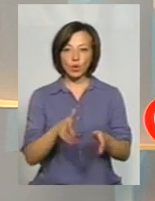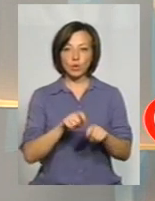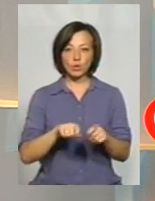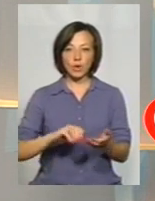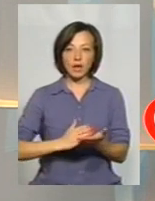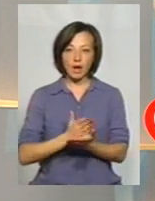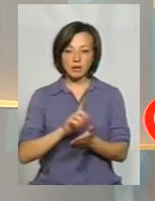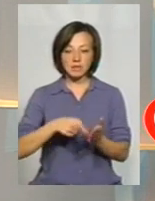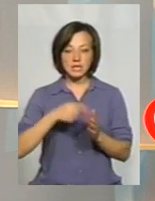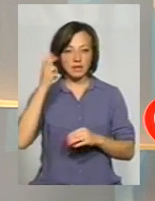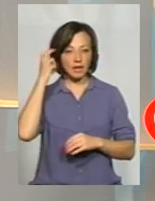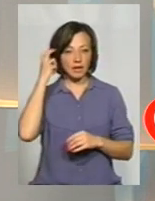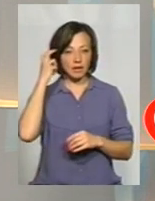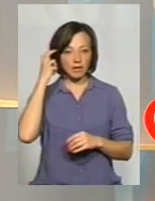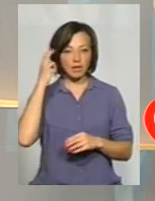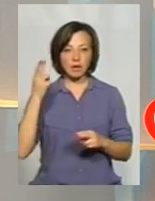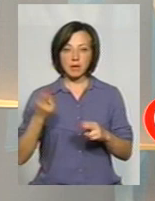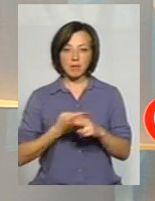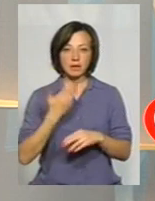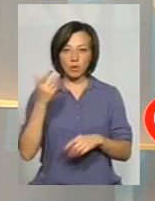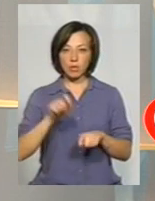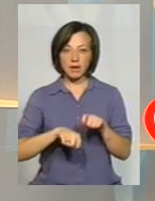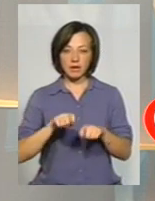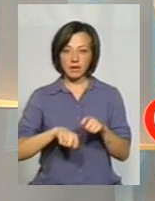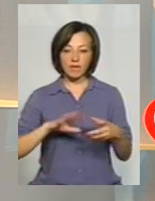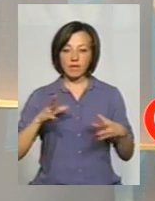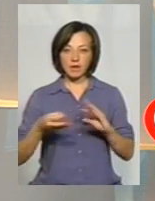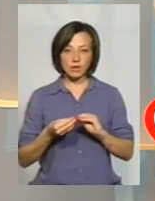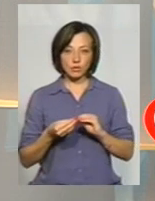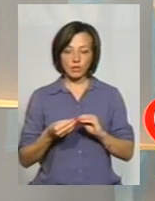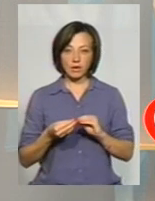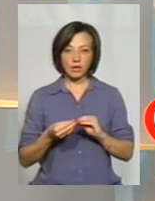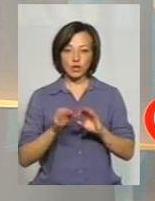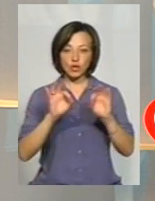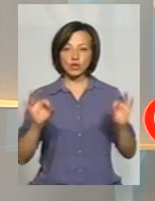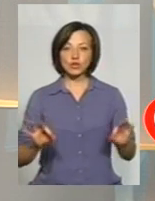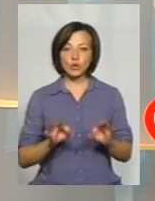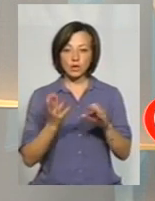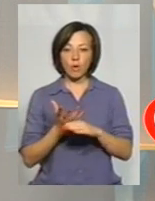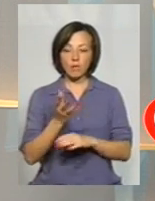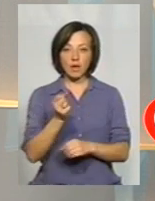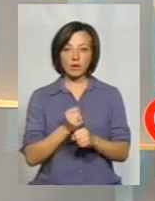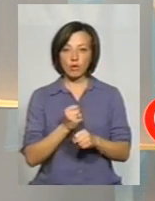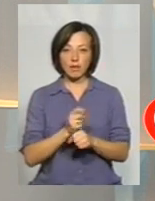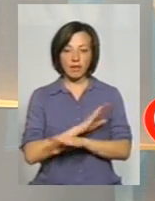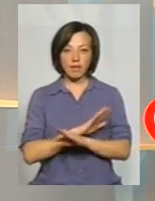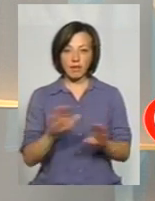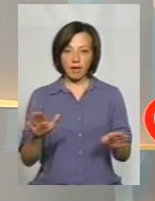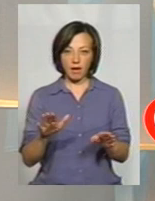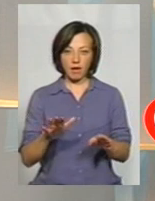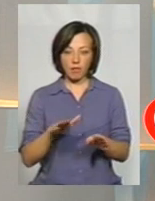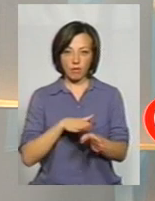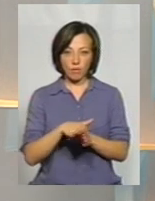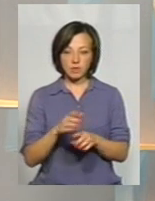якості з міста Києва. До речі, без його перевірки, без його висновки, жодна оплата робіт не проводиться. Це